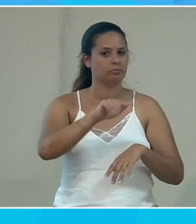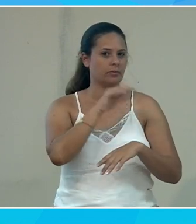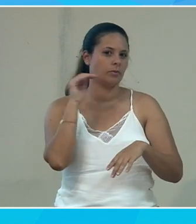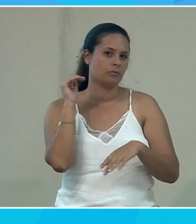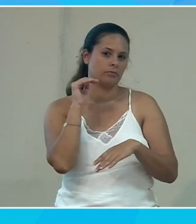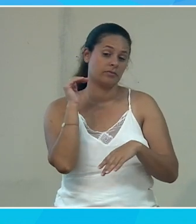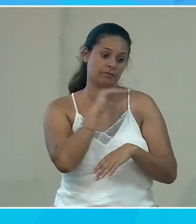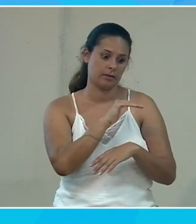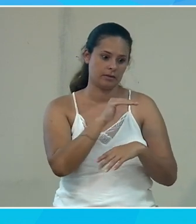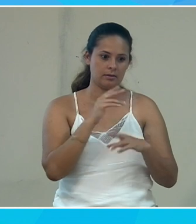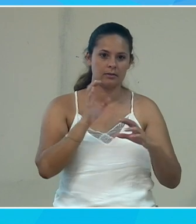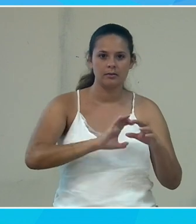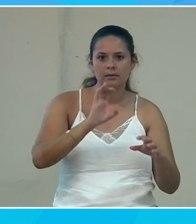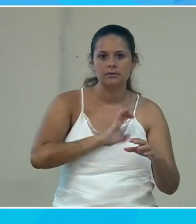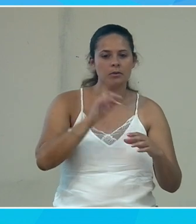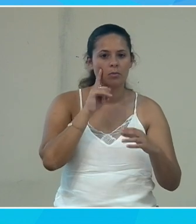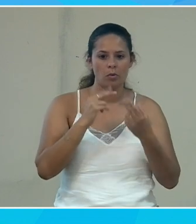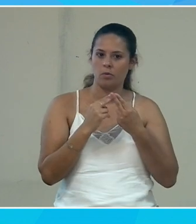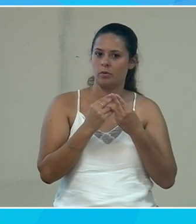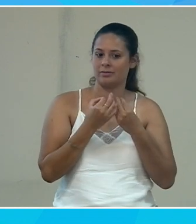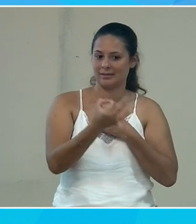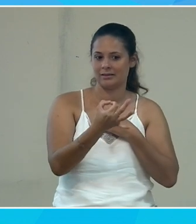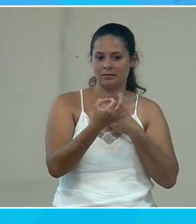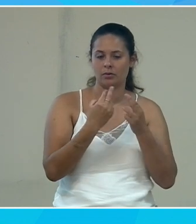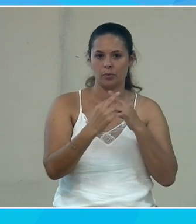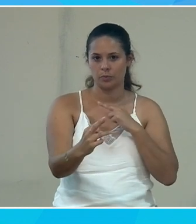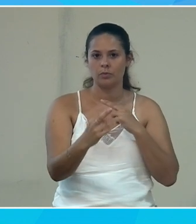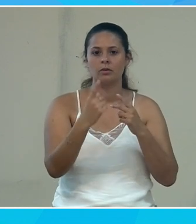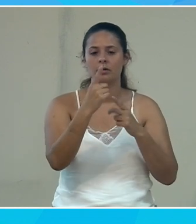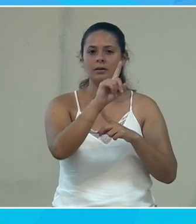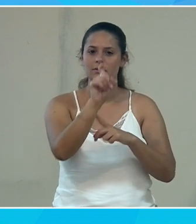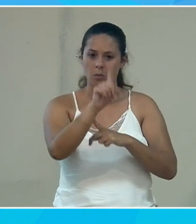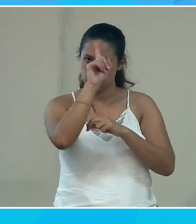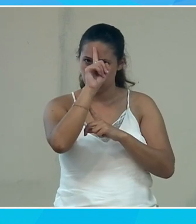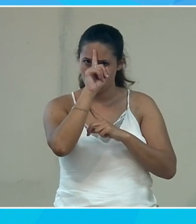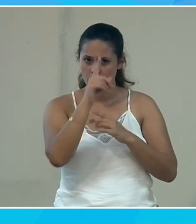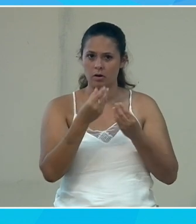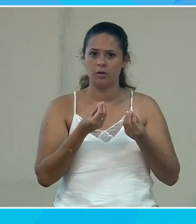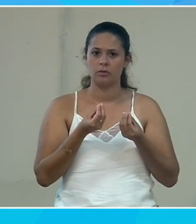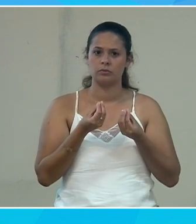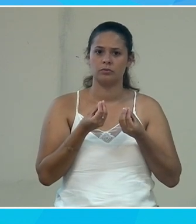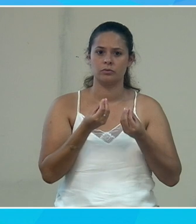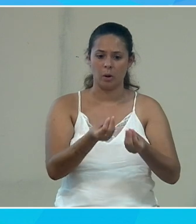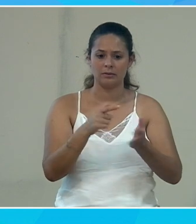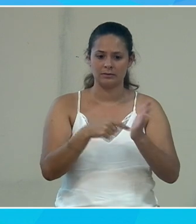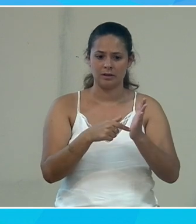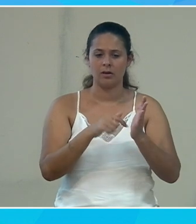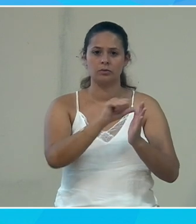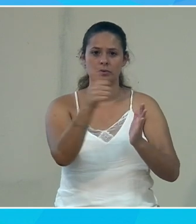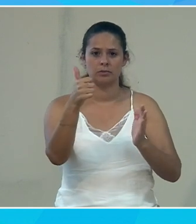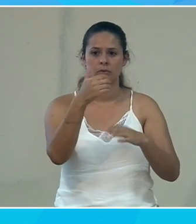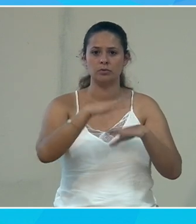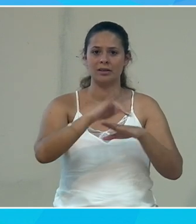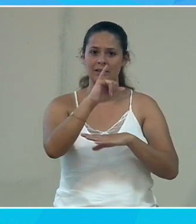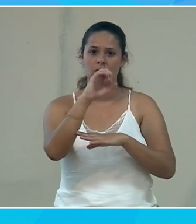rapidement nous faire un retour mais j'aurais voulu avoir une question c'est pourquoi la portabilité de cette application essentiellement sur